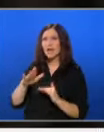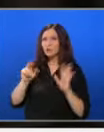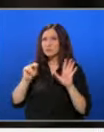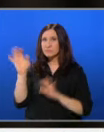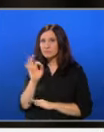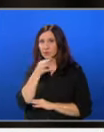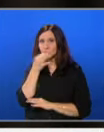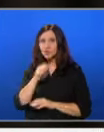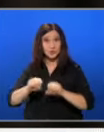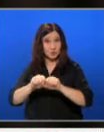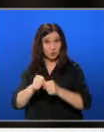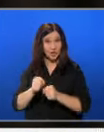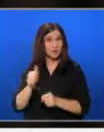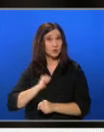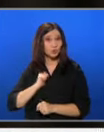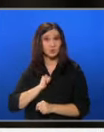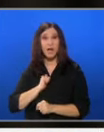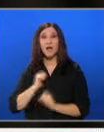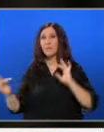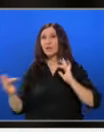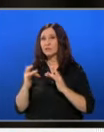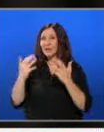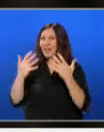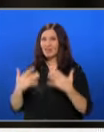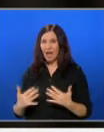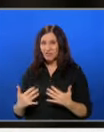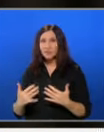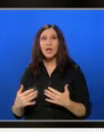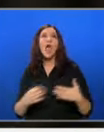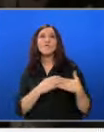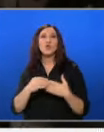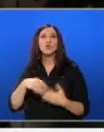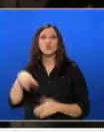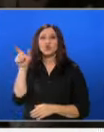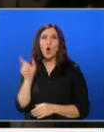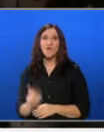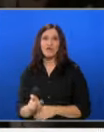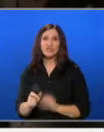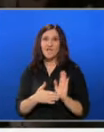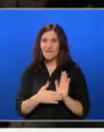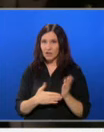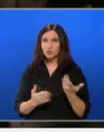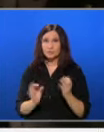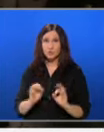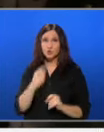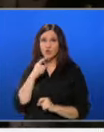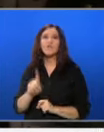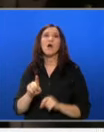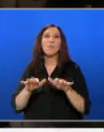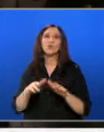от случаите на нарушение на сигурността на онлайн данните е водещ човешкият фактор. Именно за това